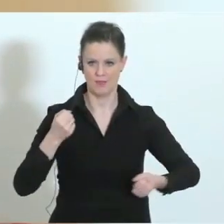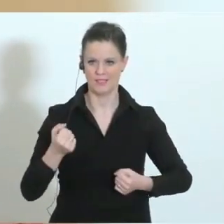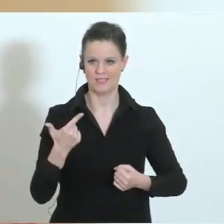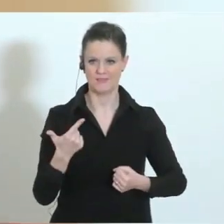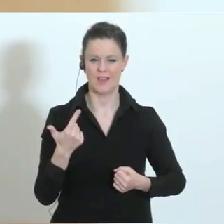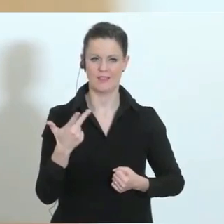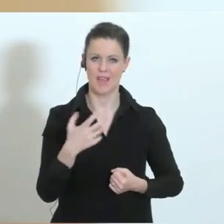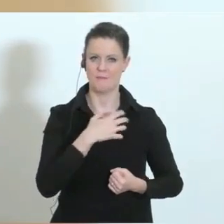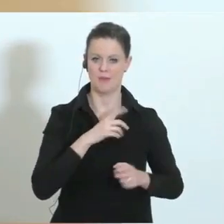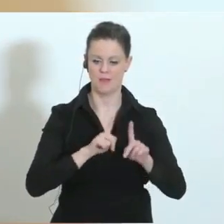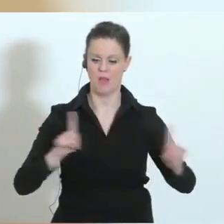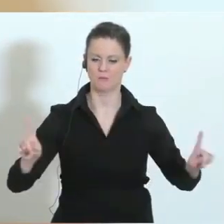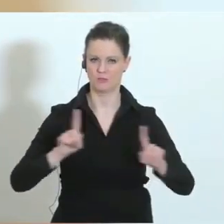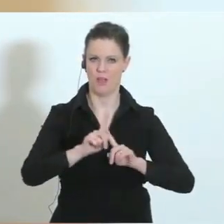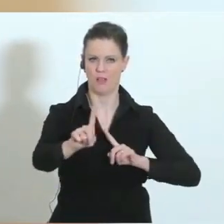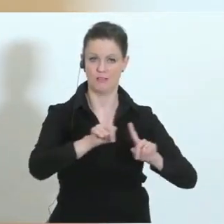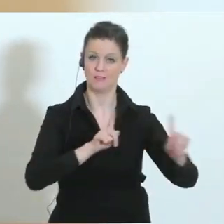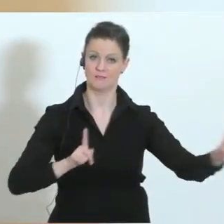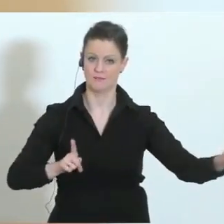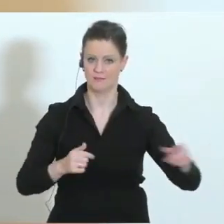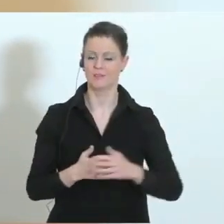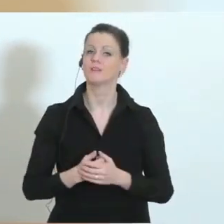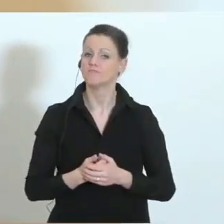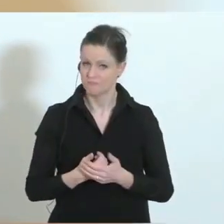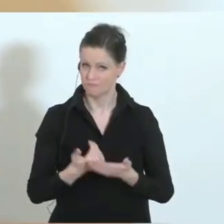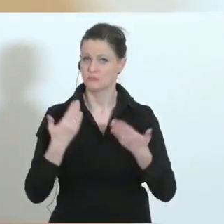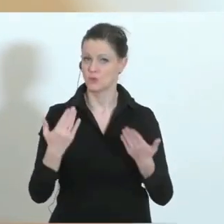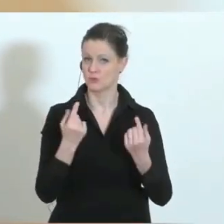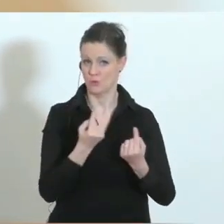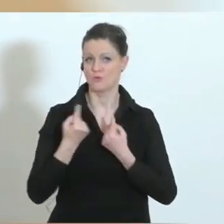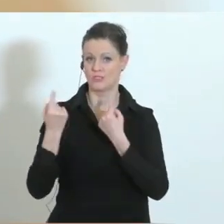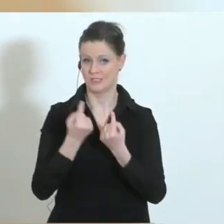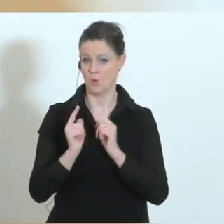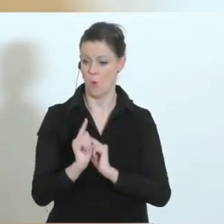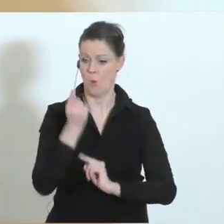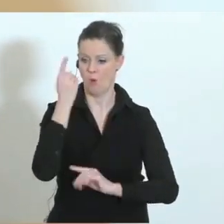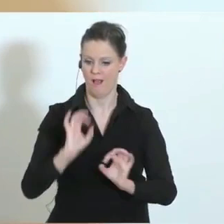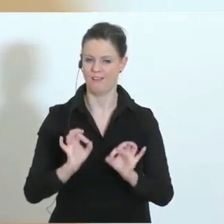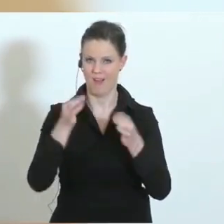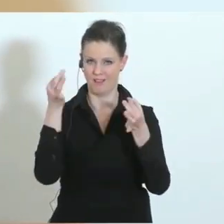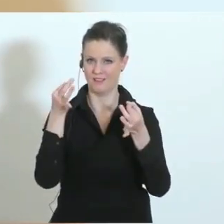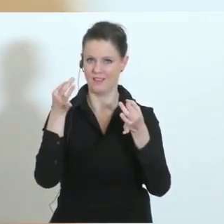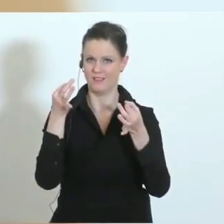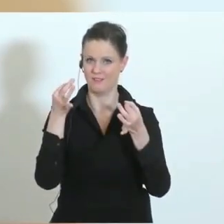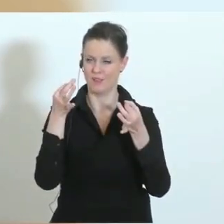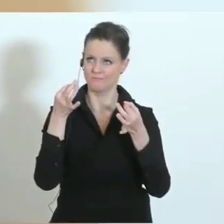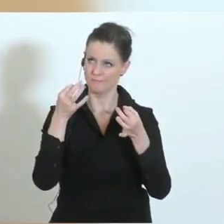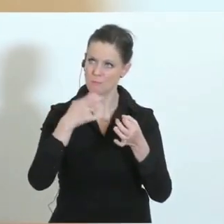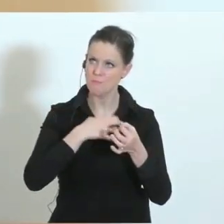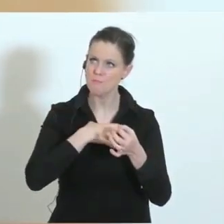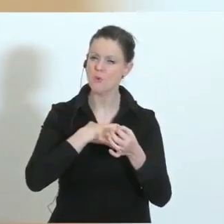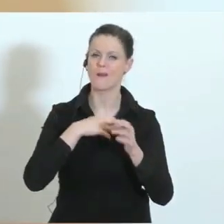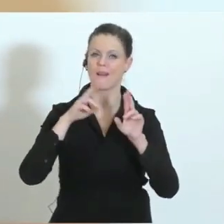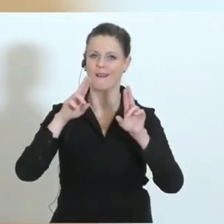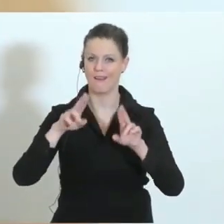drei Meter Abstand voneinander gehabt. Das ist genau das, was eine hochqualitative an Bürgerrechten, an